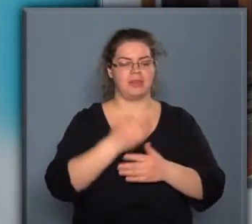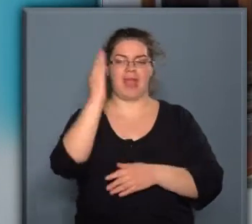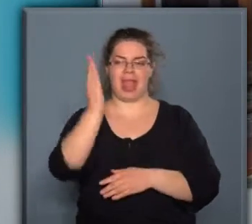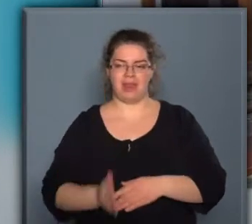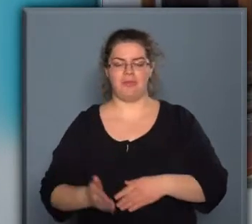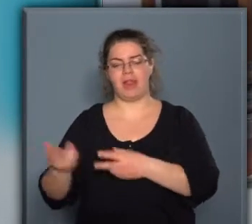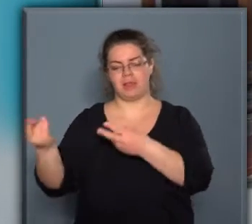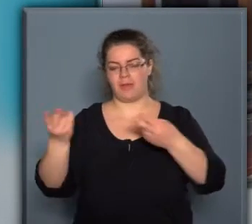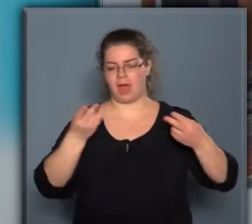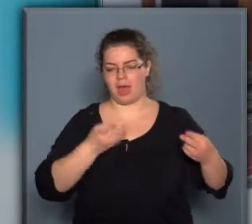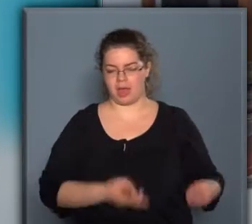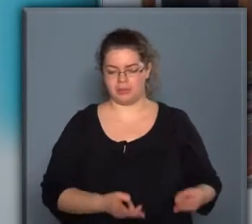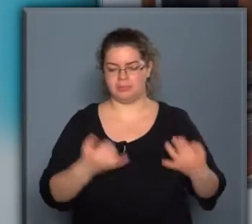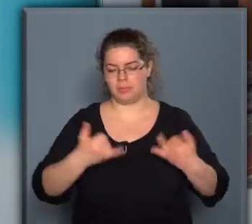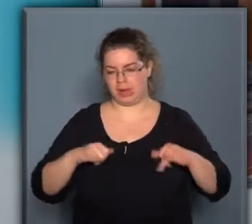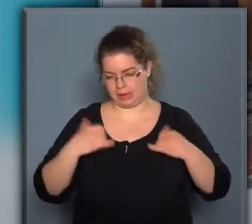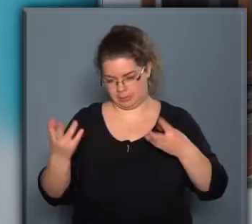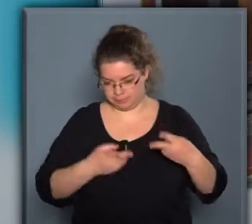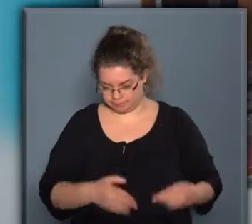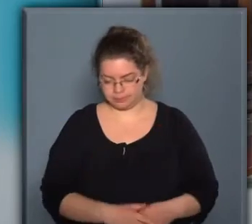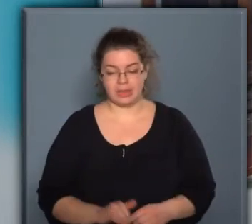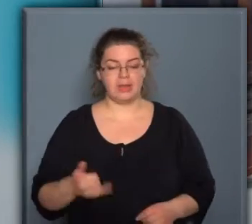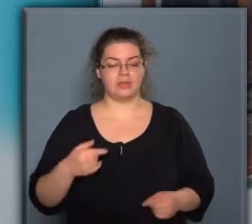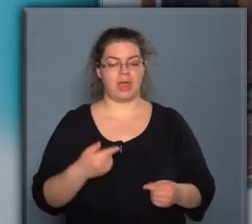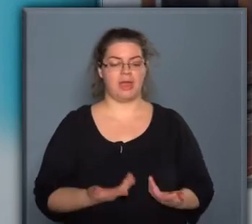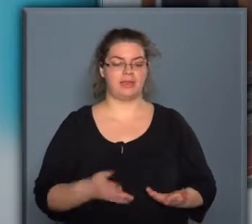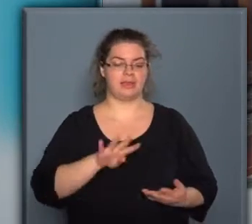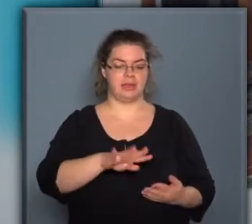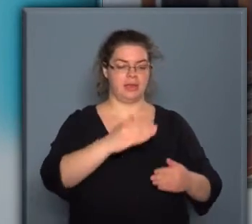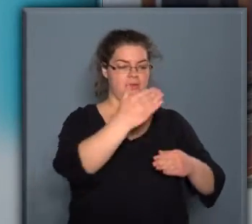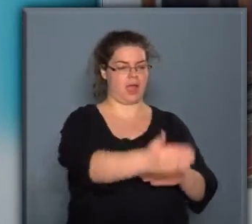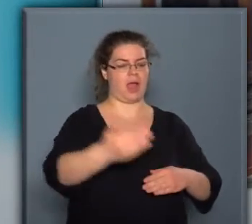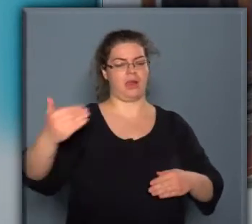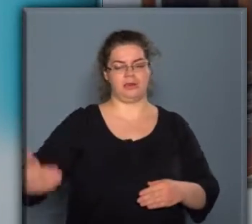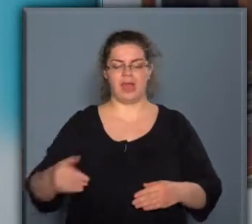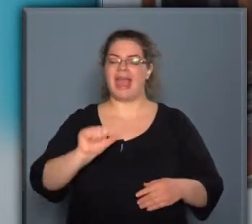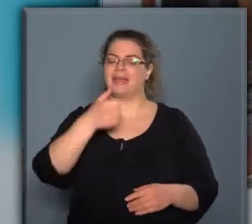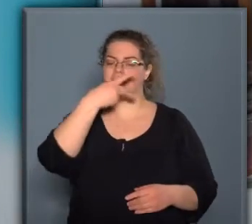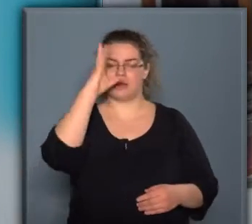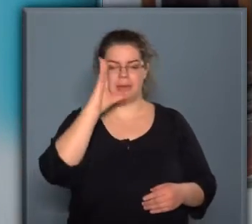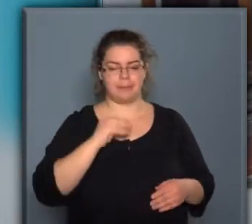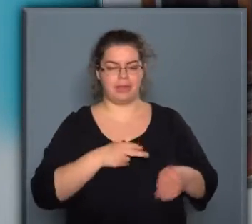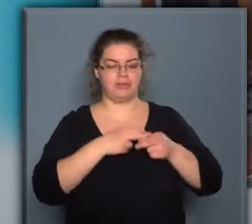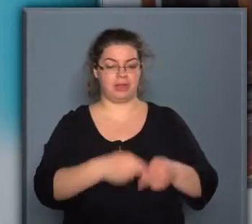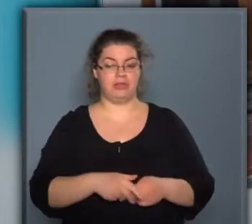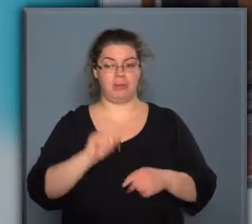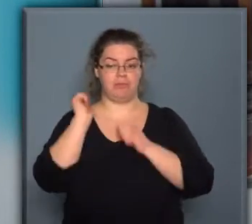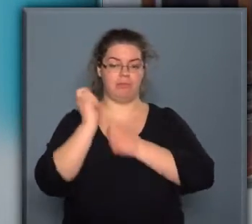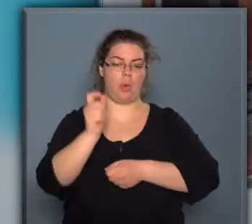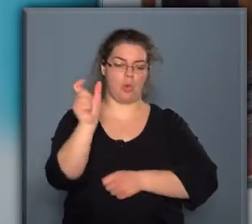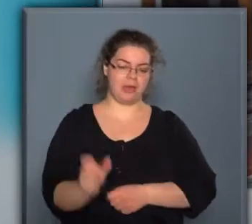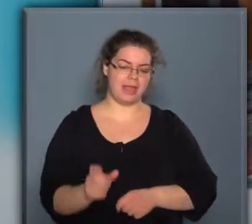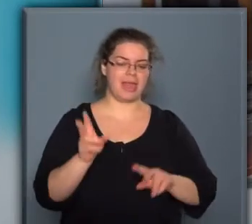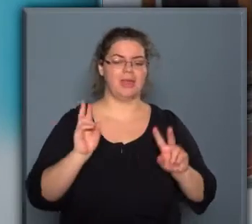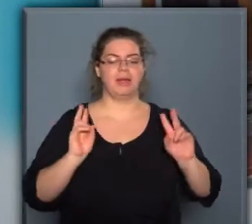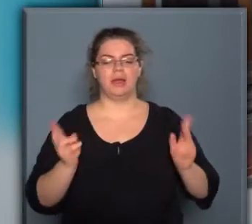érkezett ide ma reggel, és ezt osztjuk el négy felé, egy szakember segítségével, egy böllér, az, aki